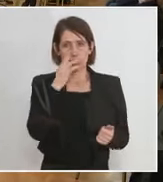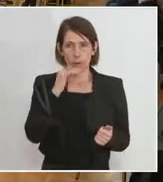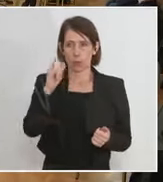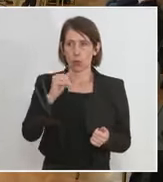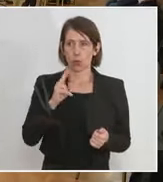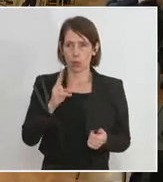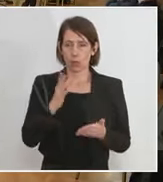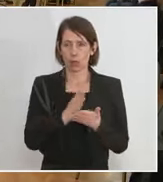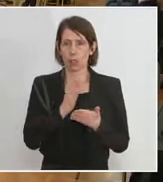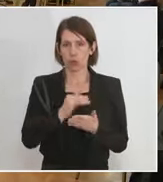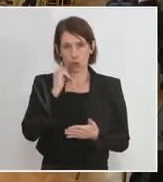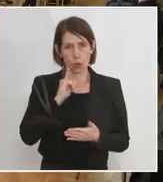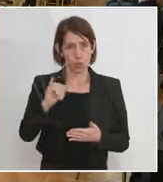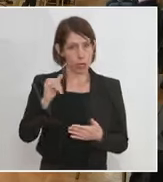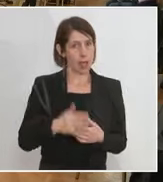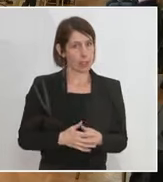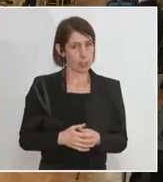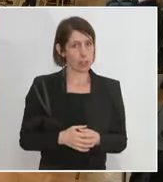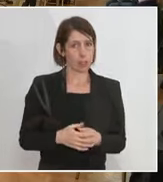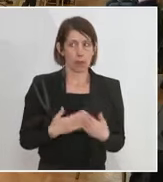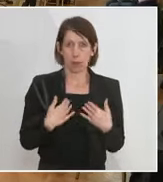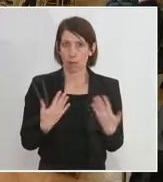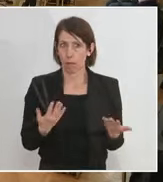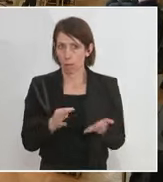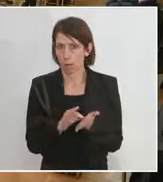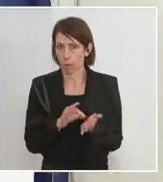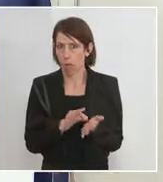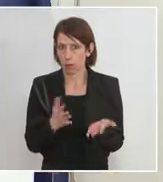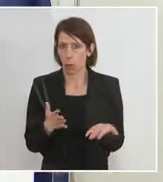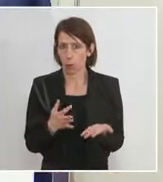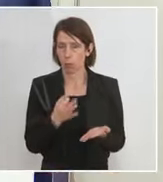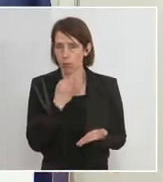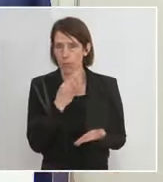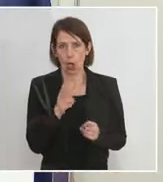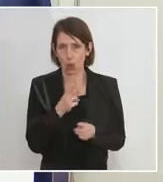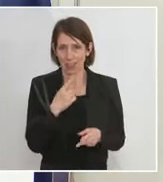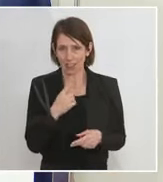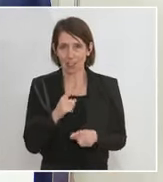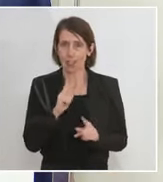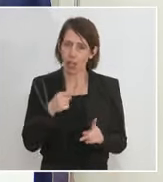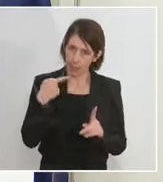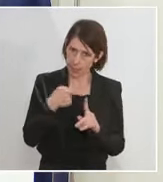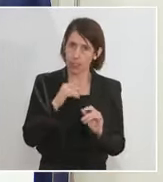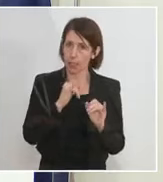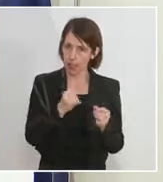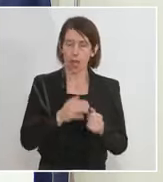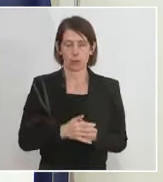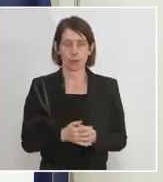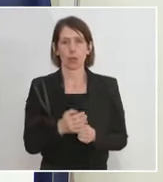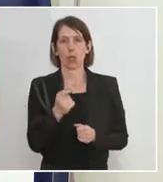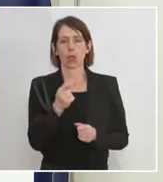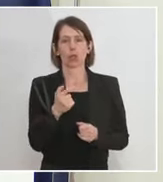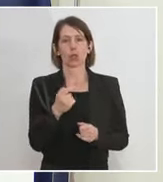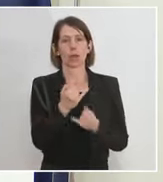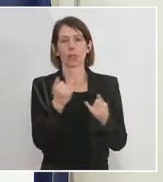Ja, also ich will jetzt nicht über Daten spekulieren, aber das ist natürlich genau das Ziel, dass sobald die